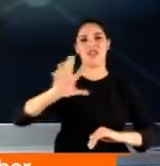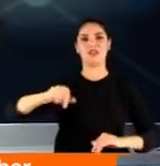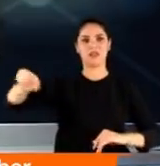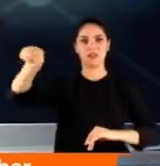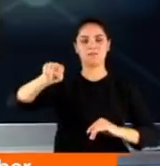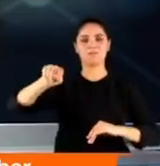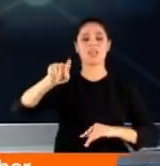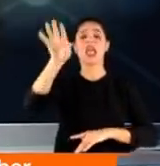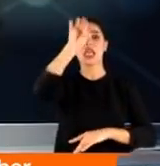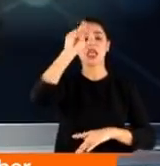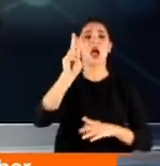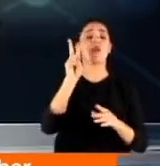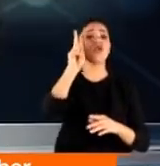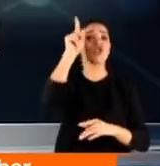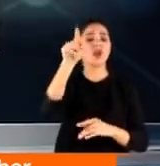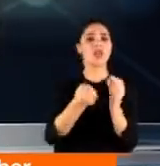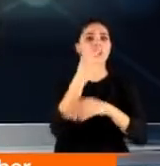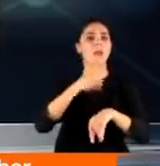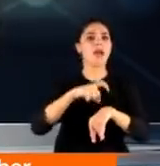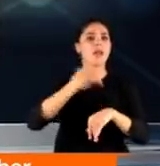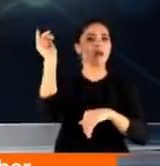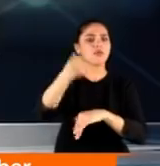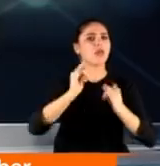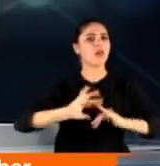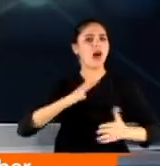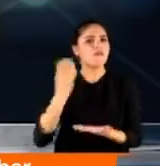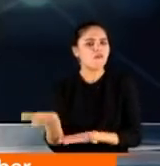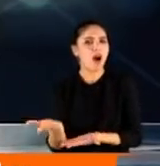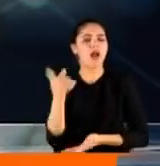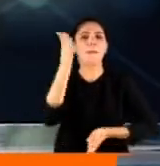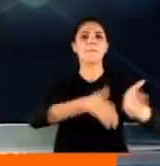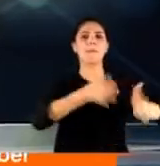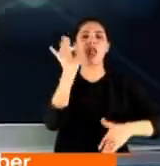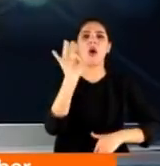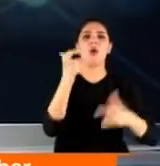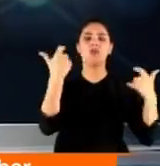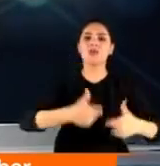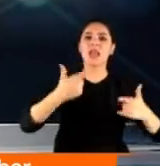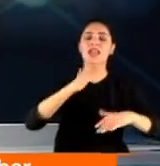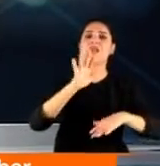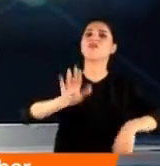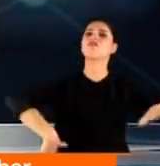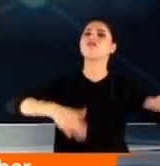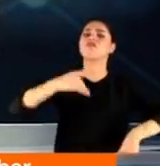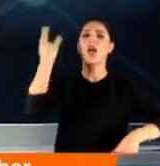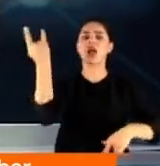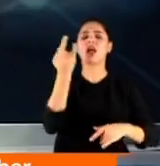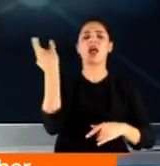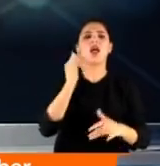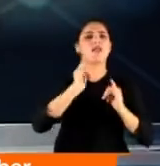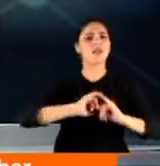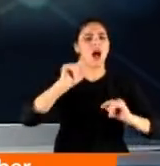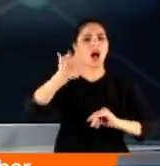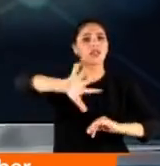İstanbul'da bir çete güpegündüz çıktı ortaya. Çok rahatlardı. Bir mahallenin orta yerinde ellerini kollarını sallaya